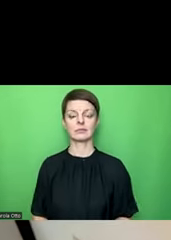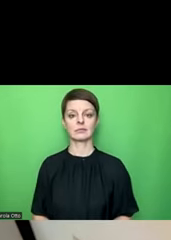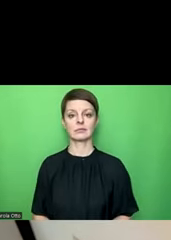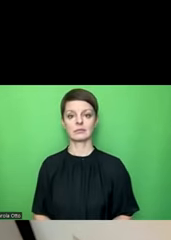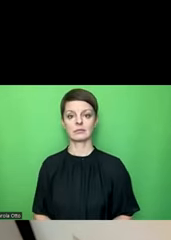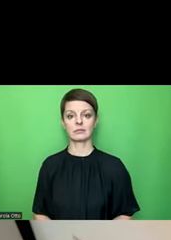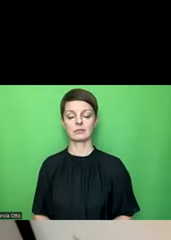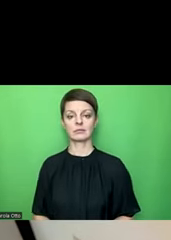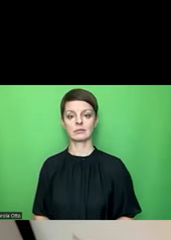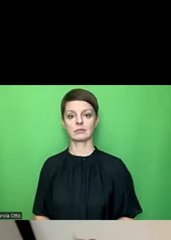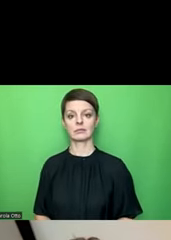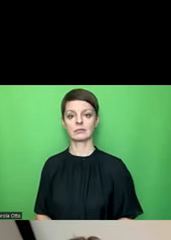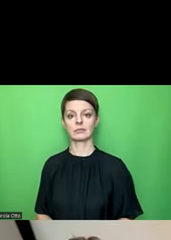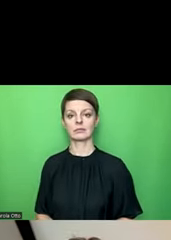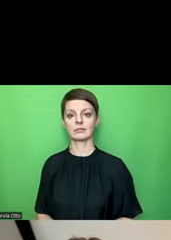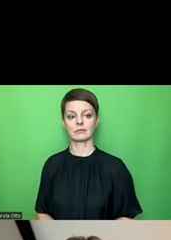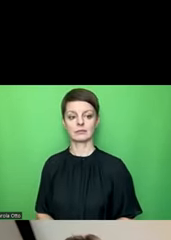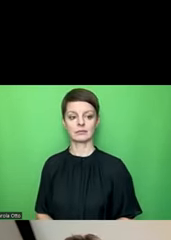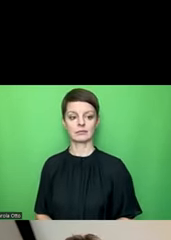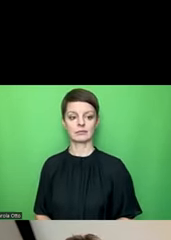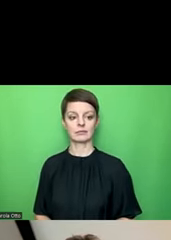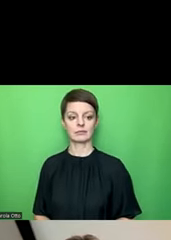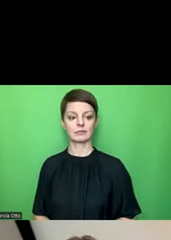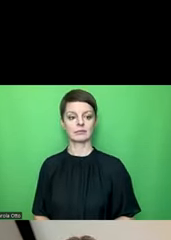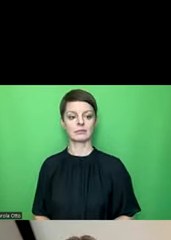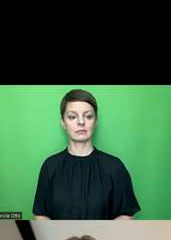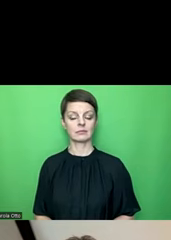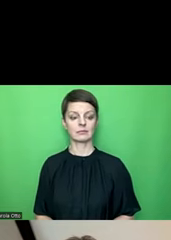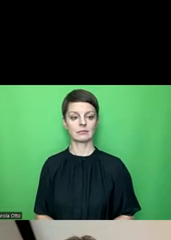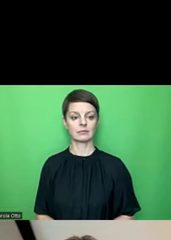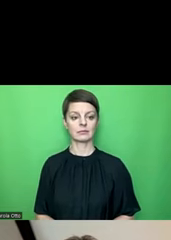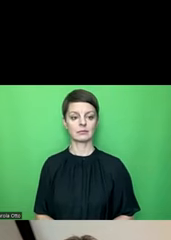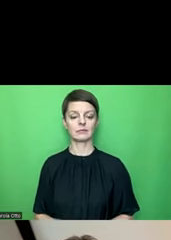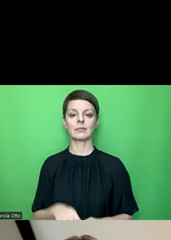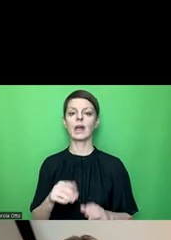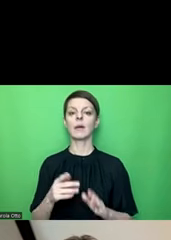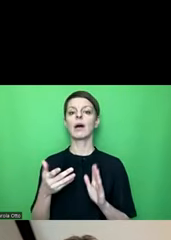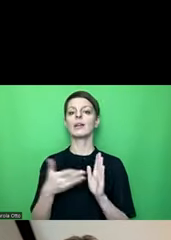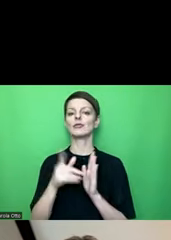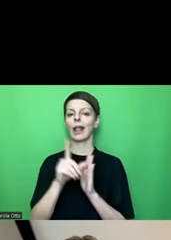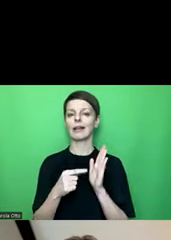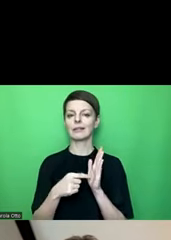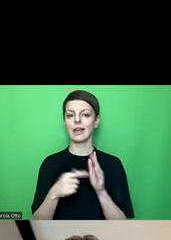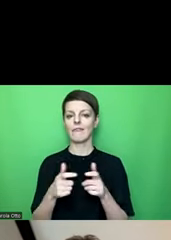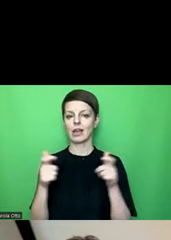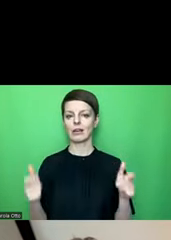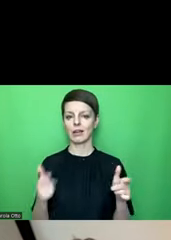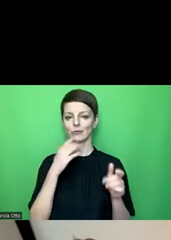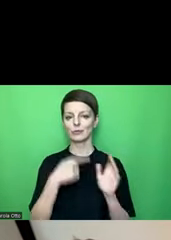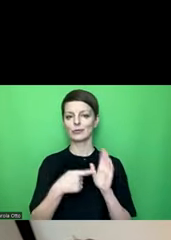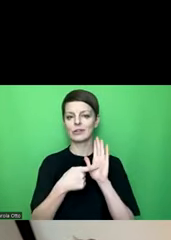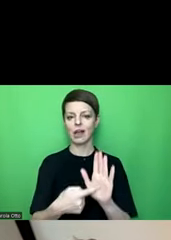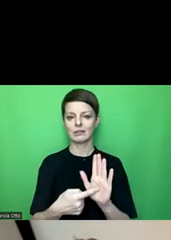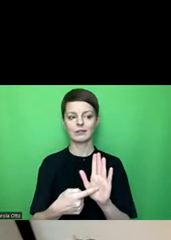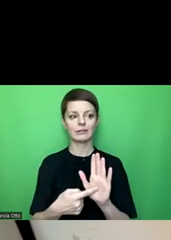Aber zunächst einmal, bevor wir hier reingehen, möchte ich Ihnen diese erweiterte Checkliste zeigen. Sie